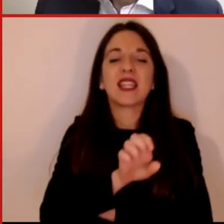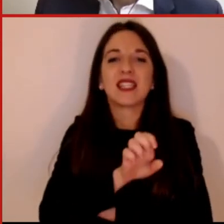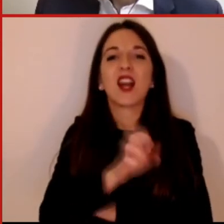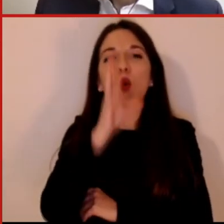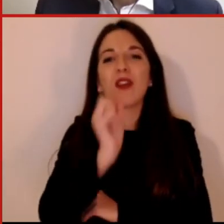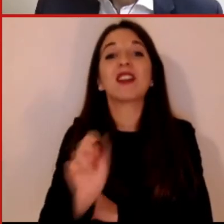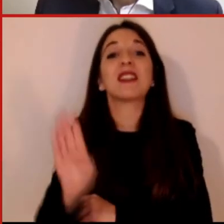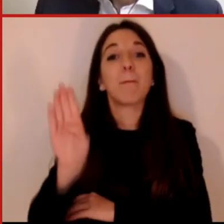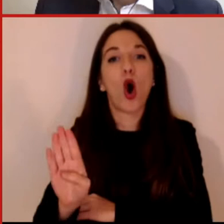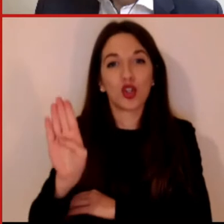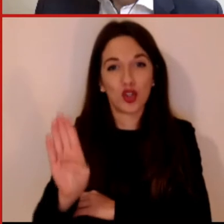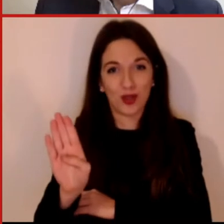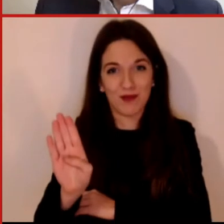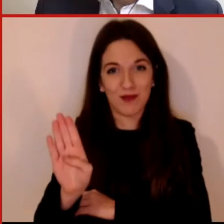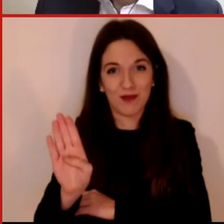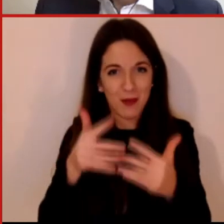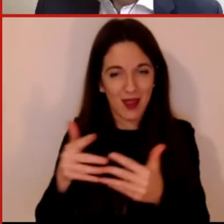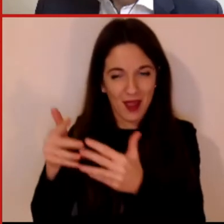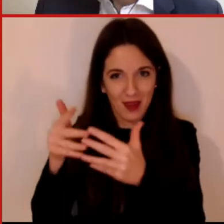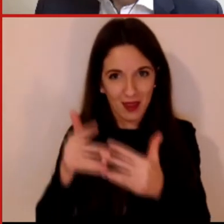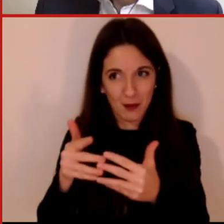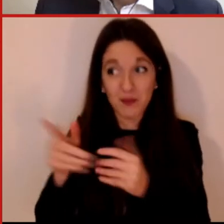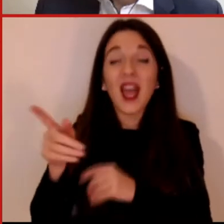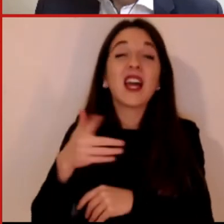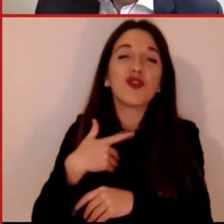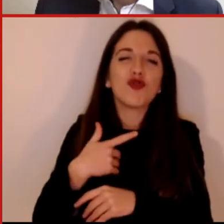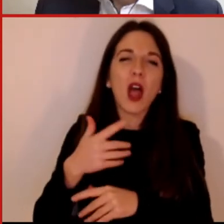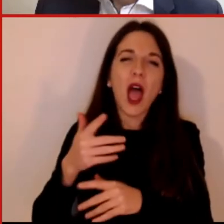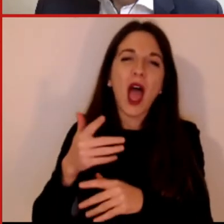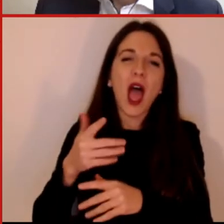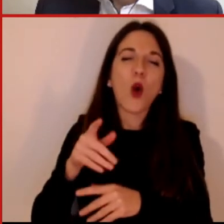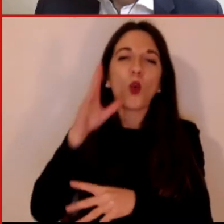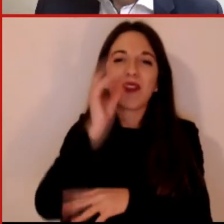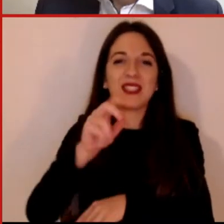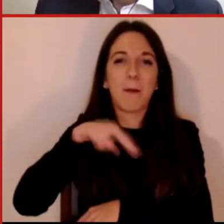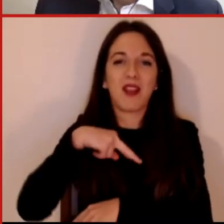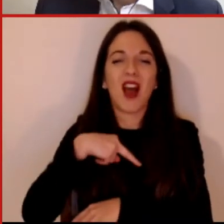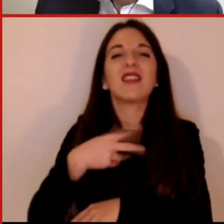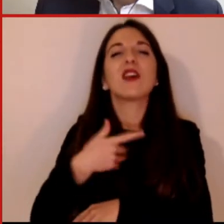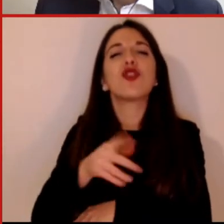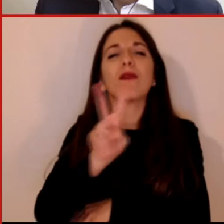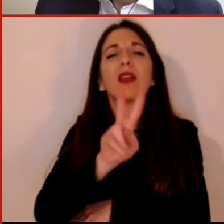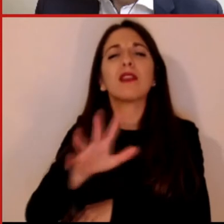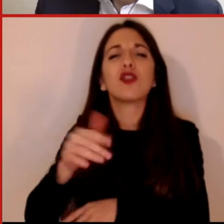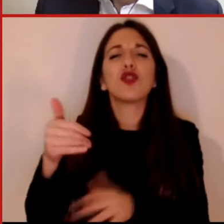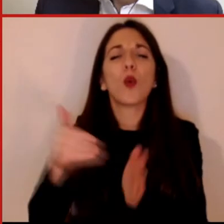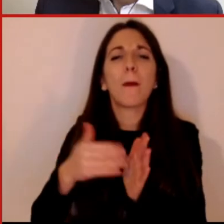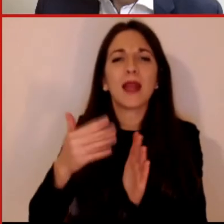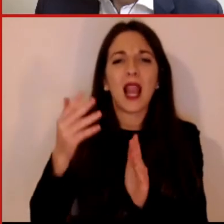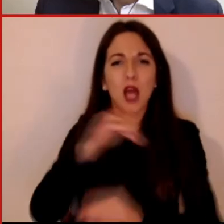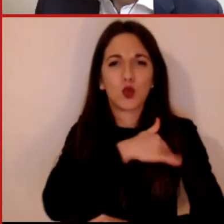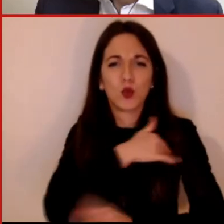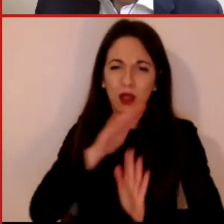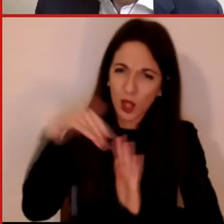circa 20.000 studenti e oltre, diciamo, alle proprie docenze, è anche direttore, dirige il